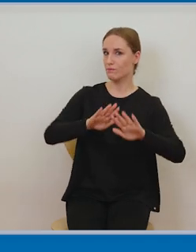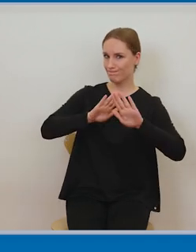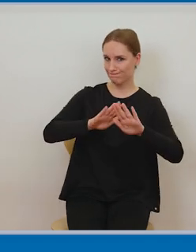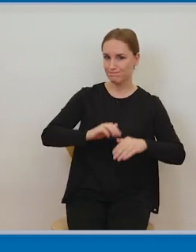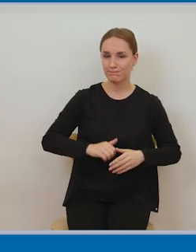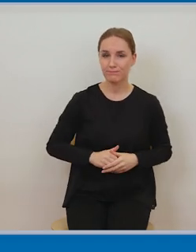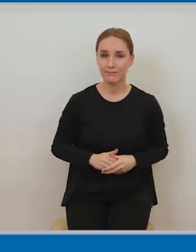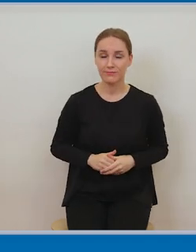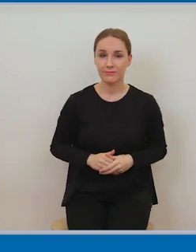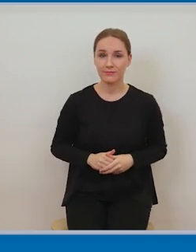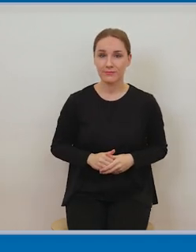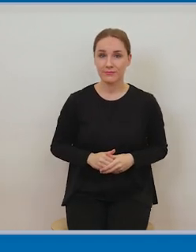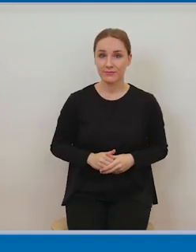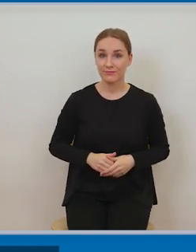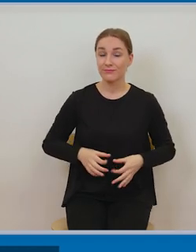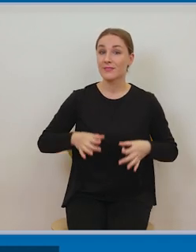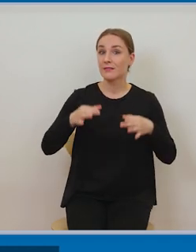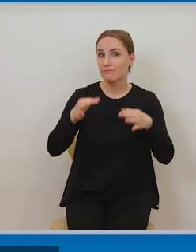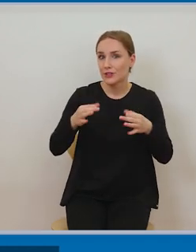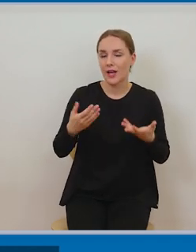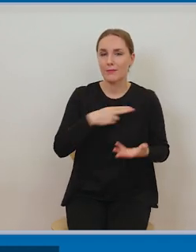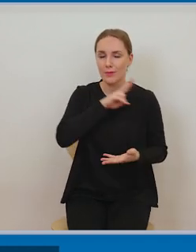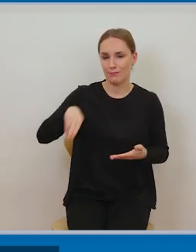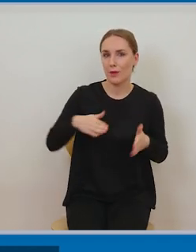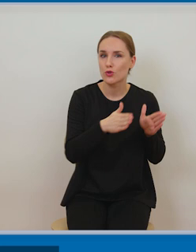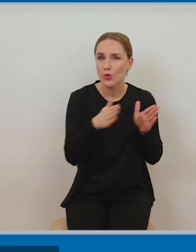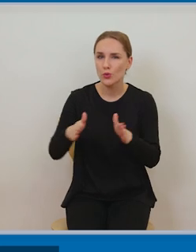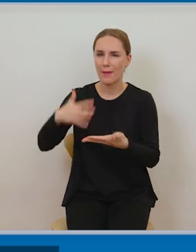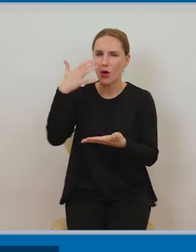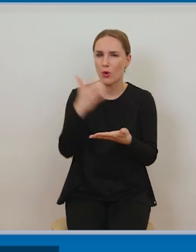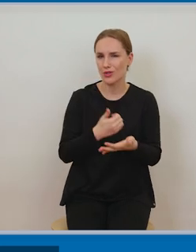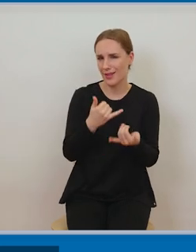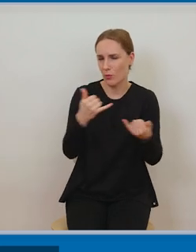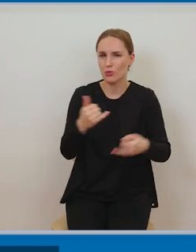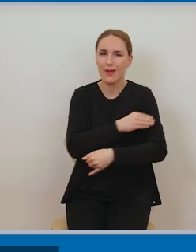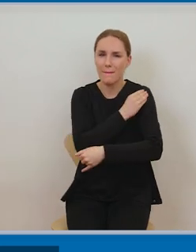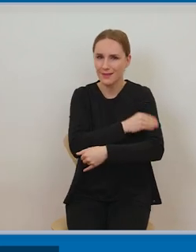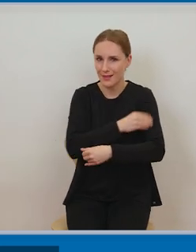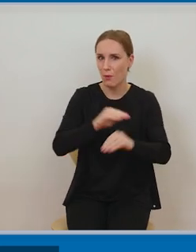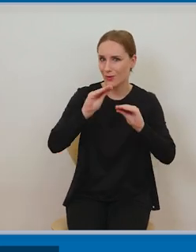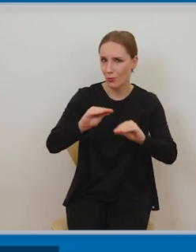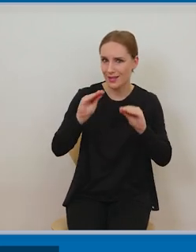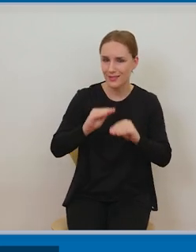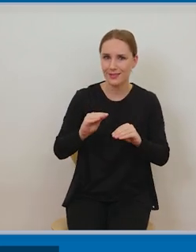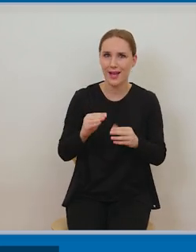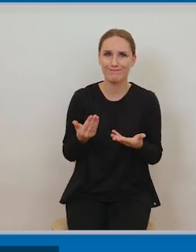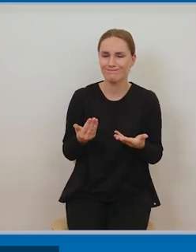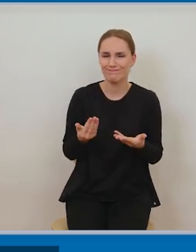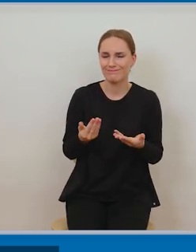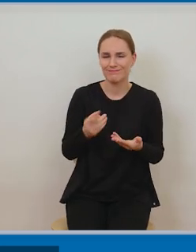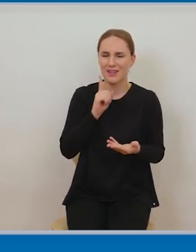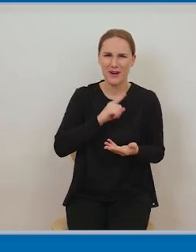ramach właśnie korzystania, przygotowywania różnych materiałów edukacyjnych, no właściwie nie sposób jest nie korzystać z cudzej